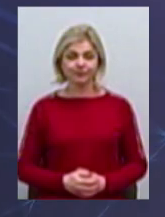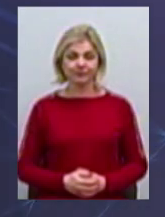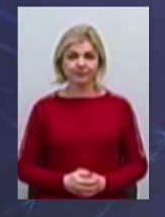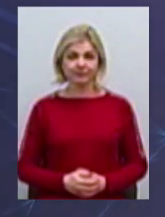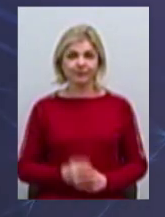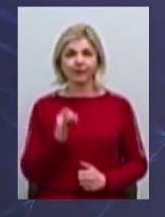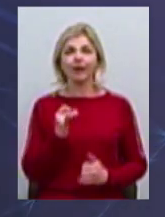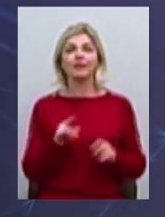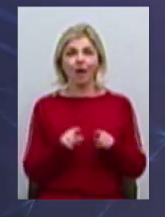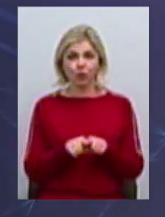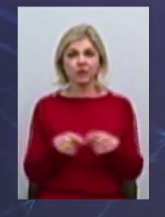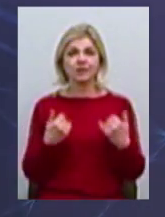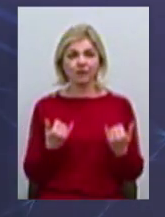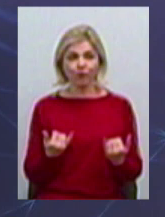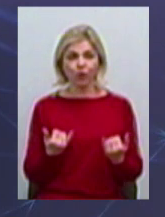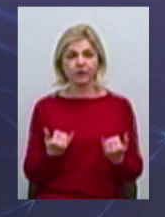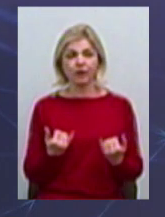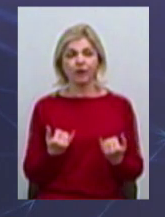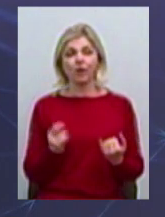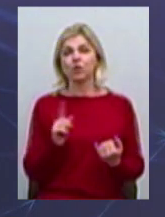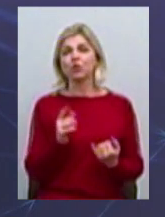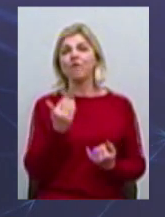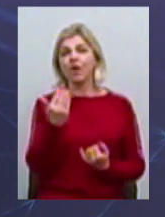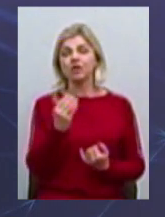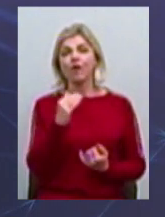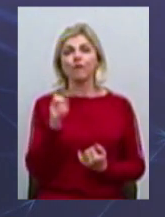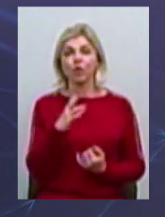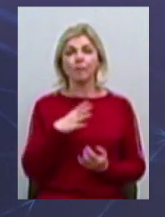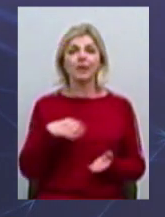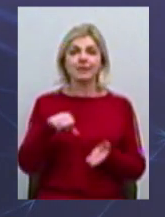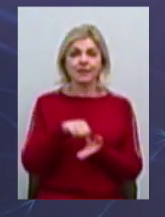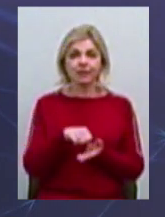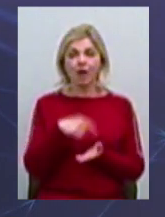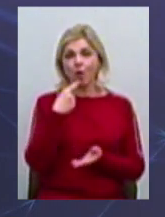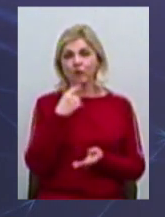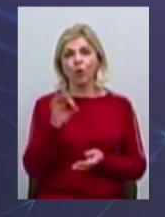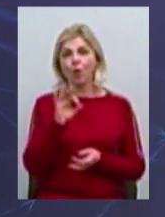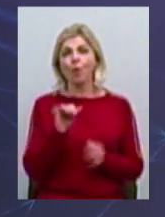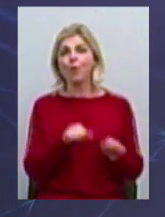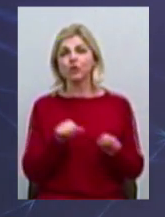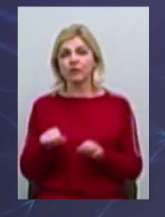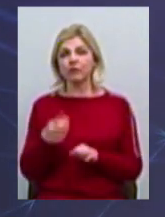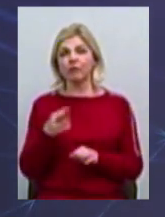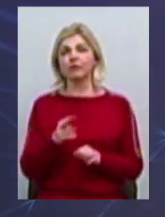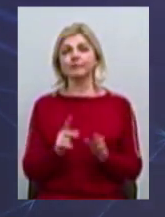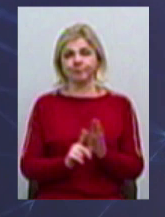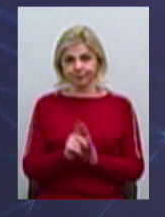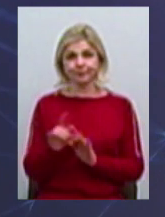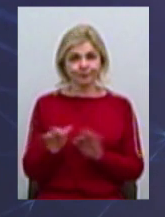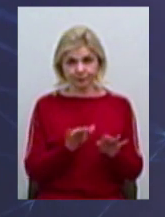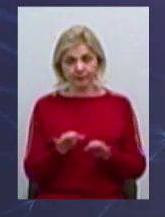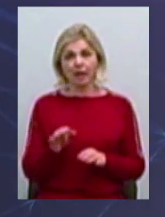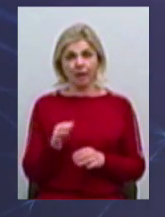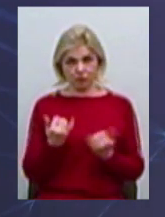також сьогодні, в чому безпосередньо ваш фонд був задіяний, йшлося про можливості для діючого бізнесу, так? Так.